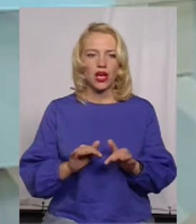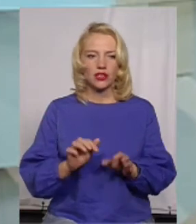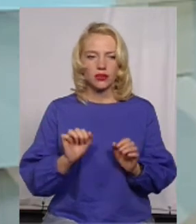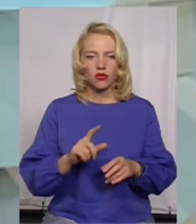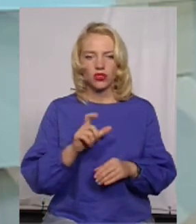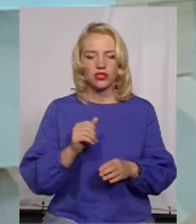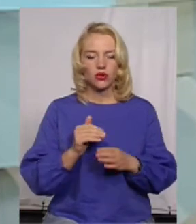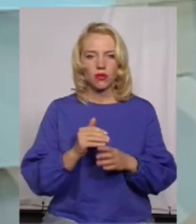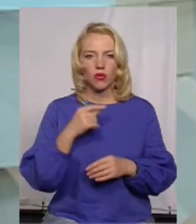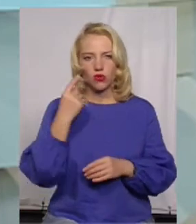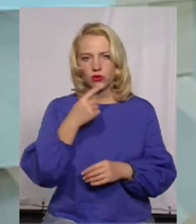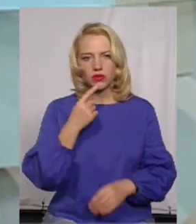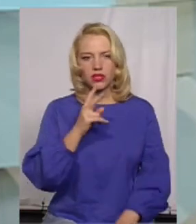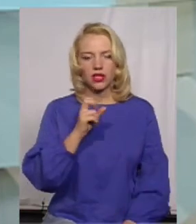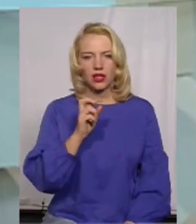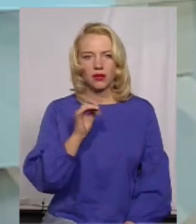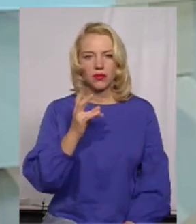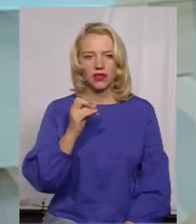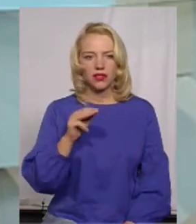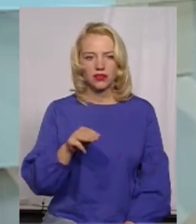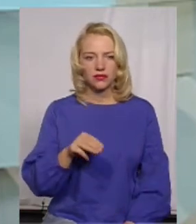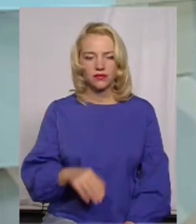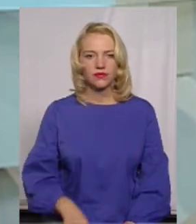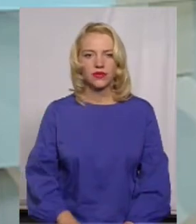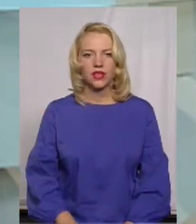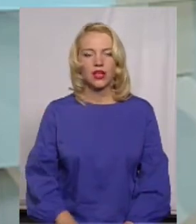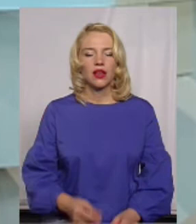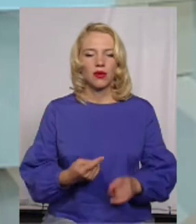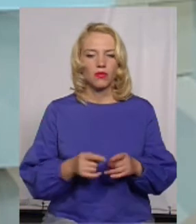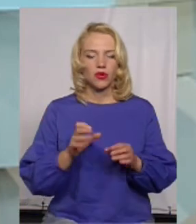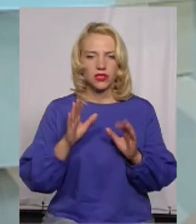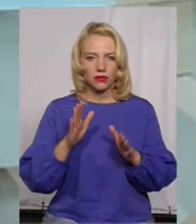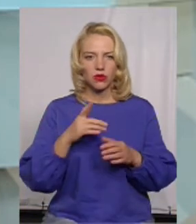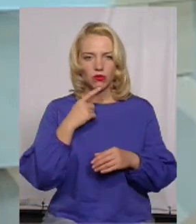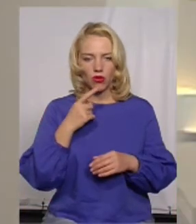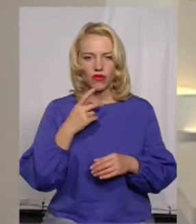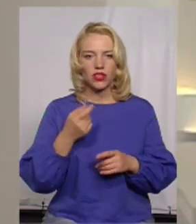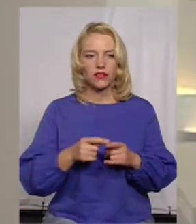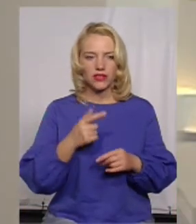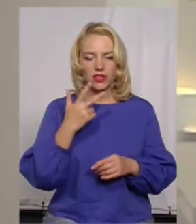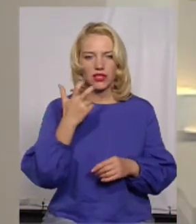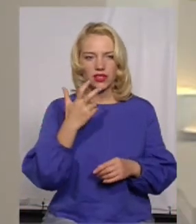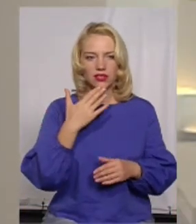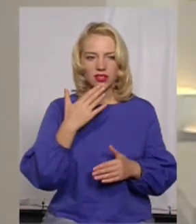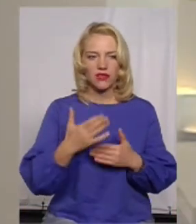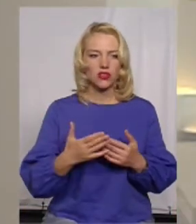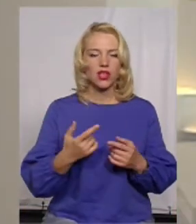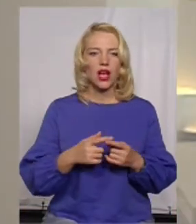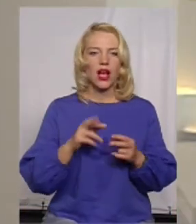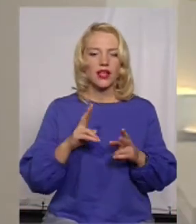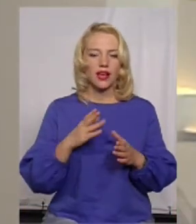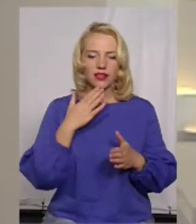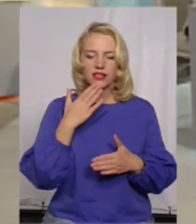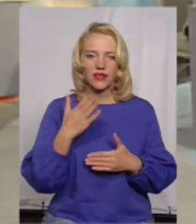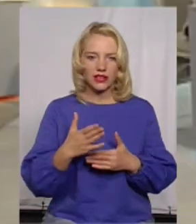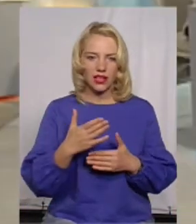допомогою особистого кабінету. Ми про це поговоримо. А поки що ви сказали 300, звернулися. Яким чином вони